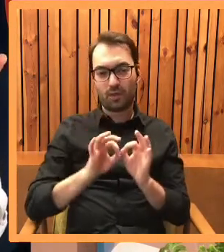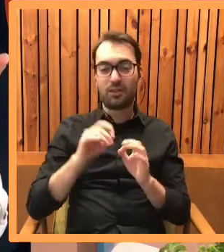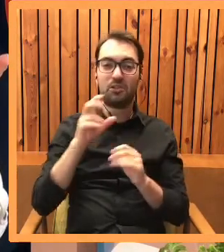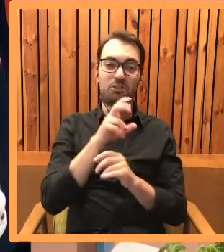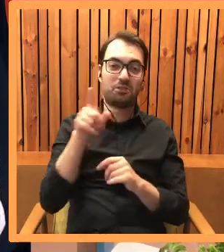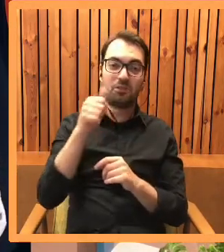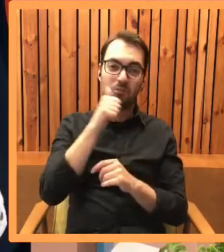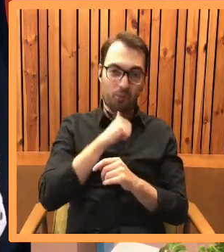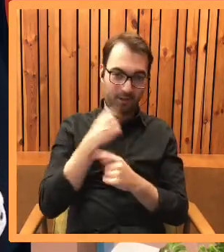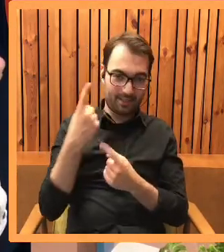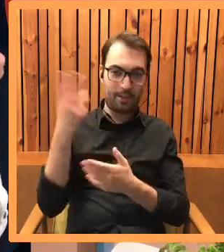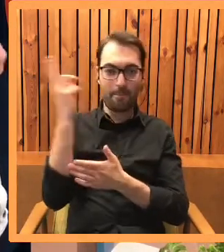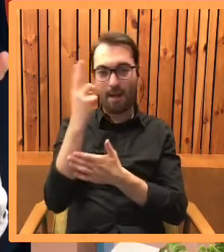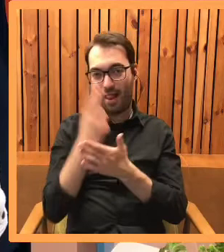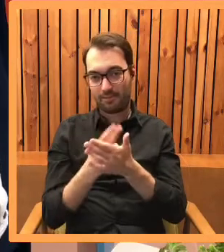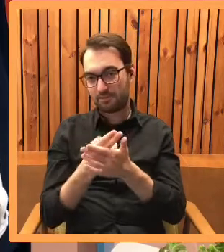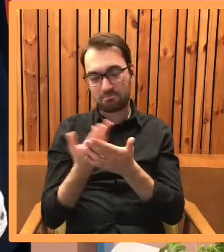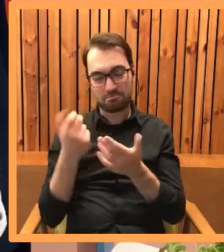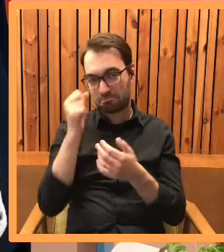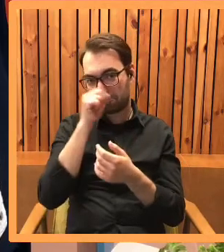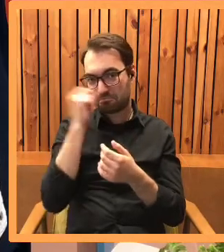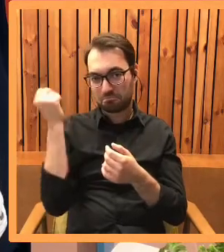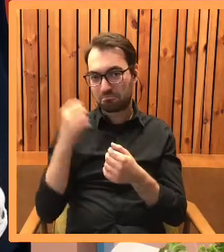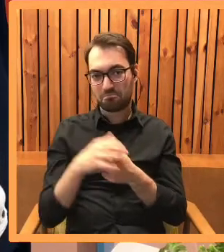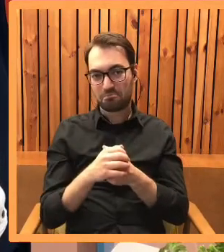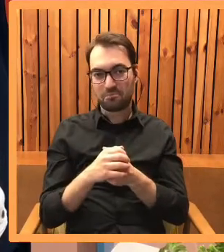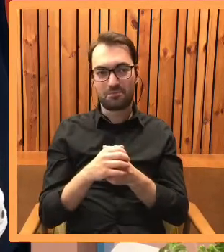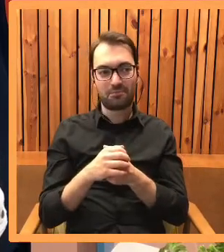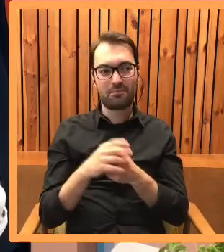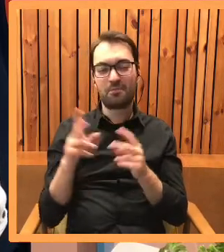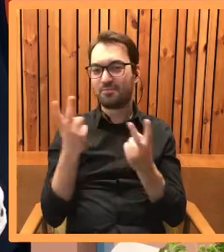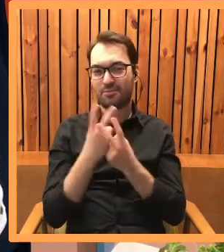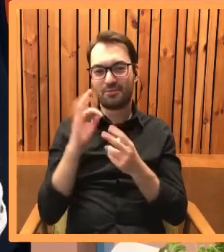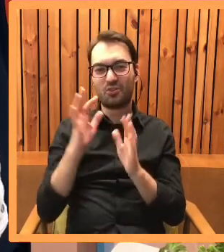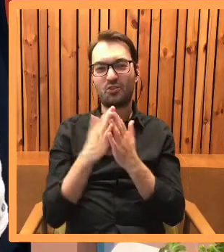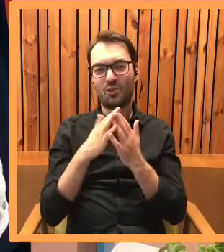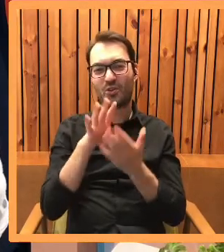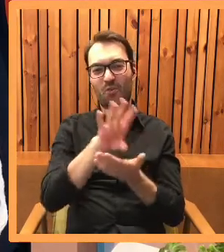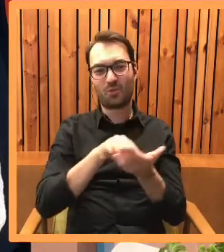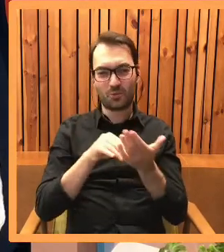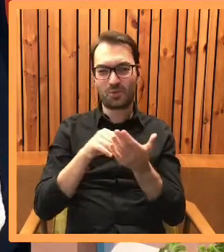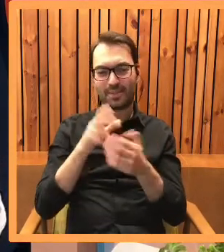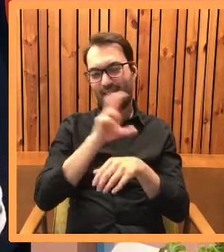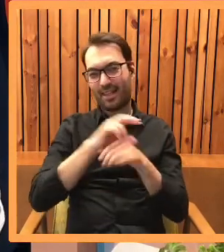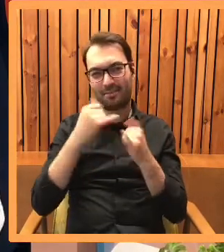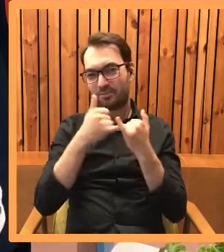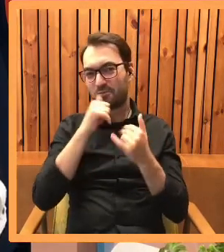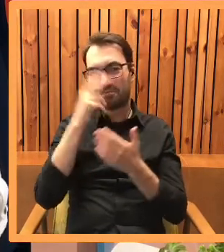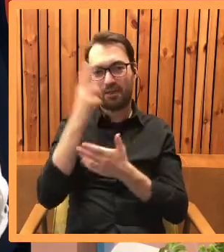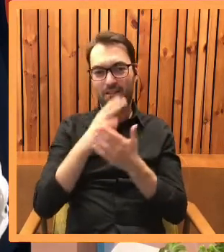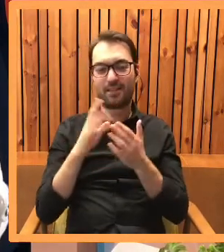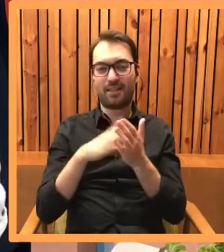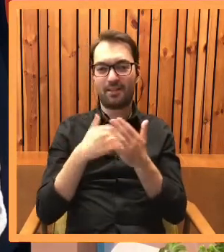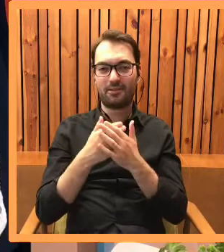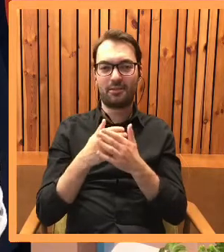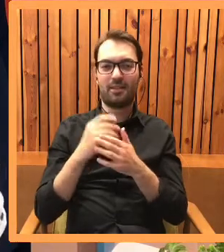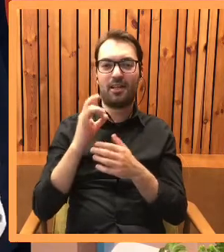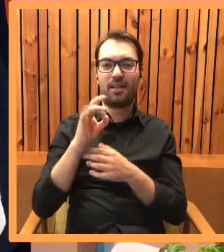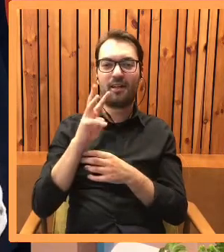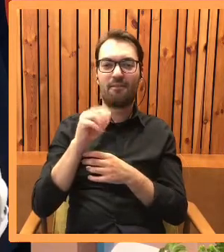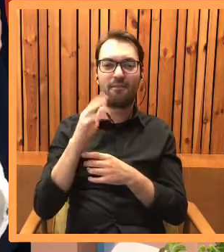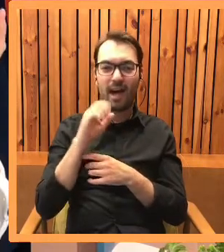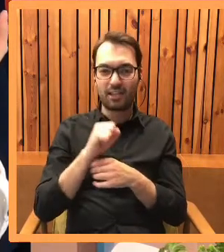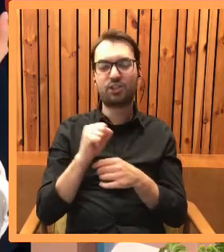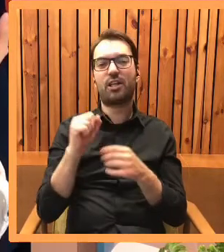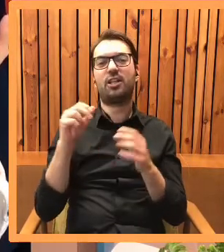z którejś z technik malarskich, którymi przedstawicielami są bohaterowie, którzy biorą udział w tym konkursie, bo tam mamy i gwasze, i